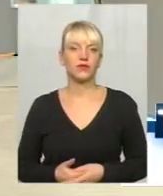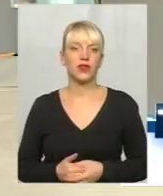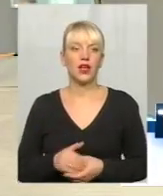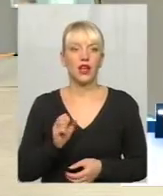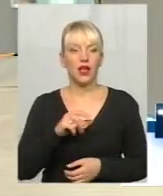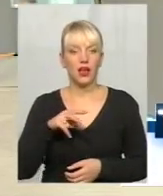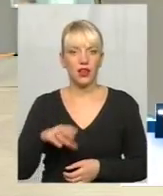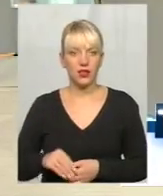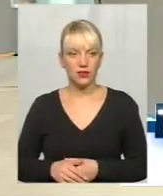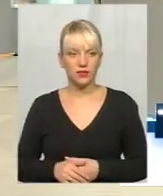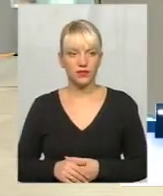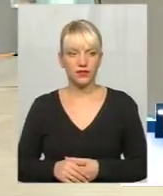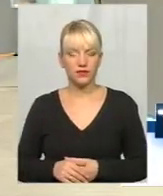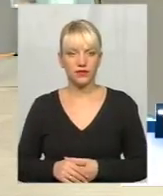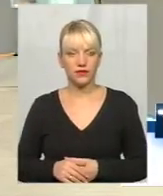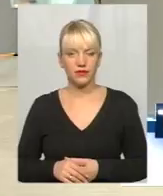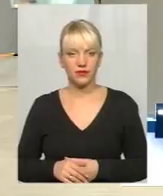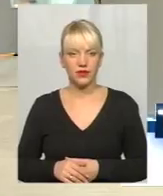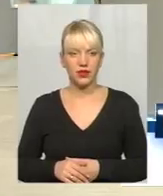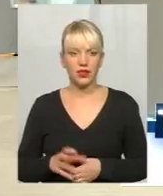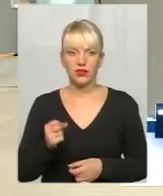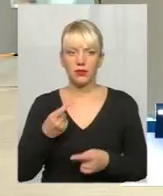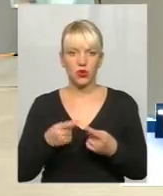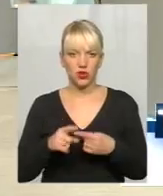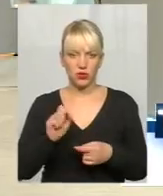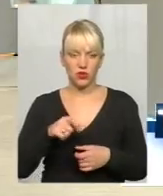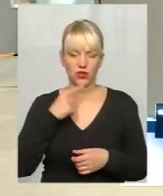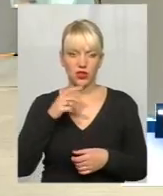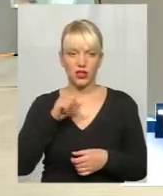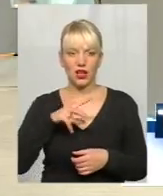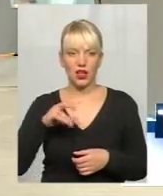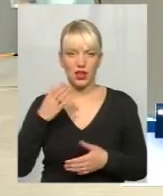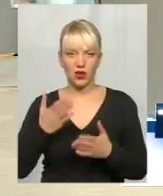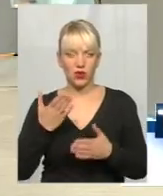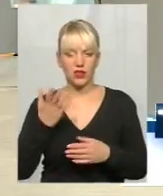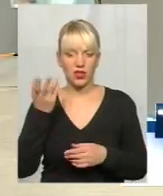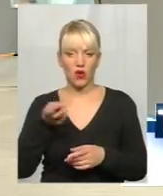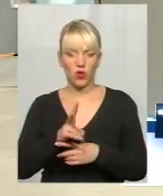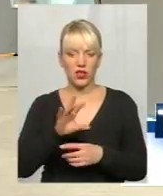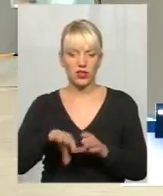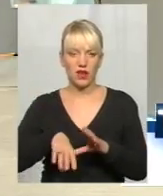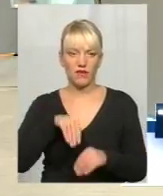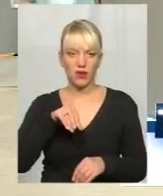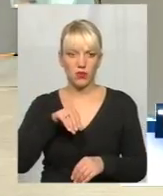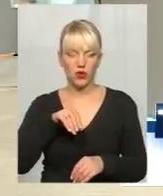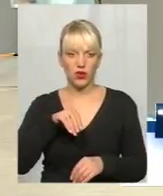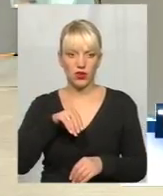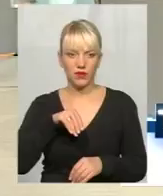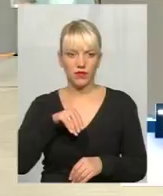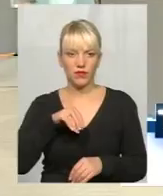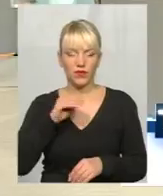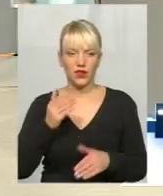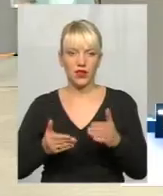Але... І ще не про це можна сказати. Але коли заходиш на вибори, і чоловість